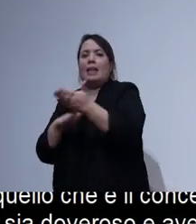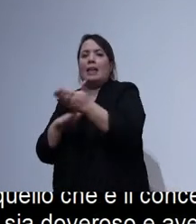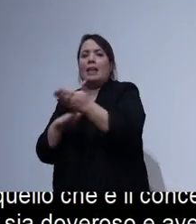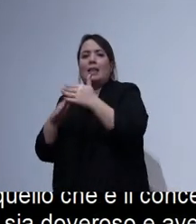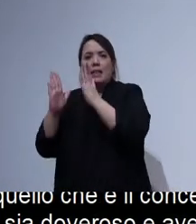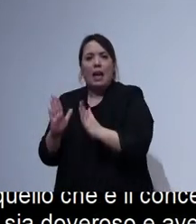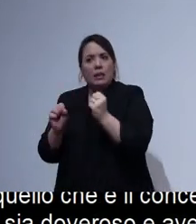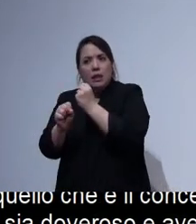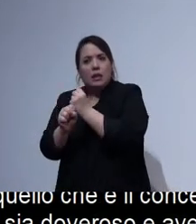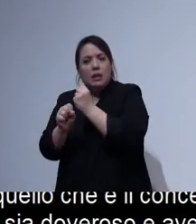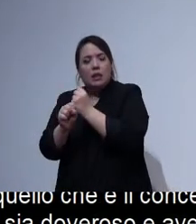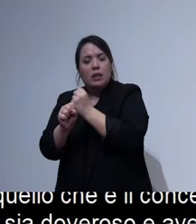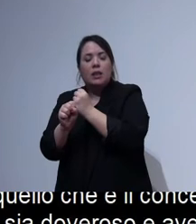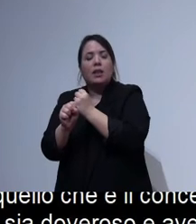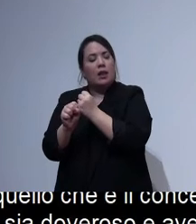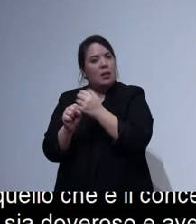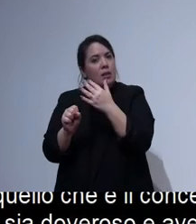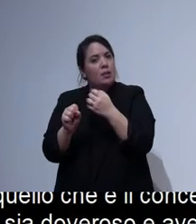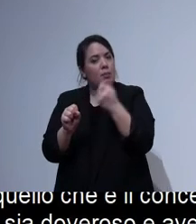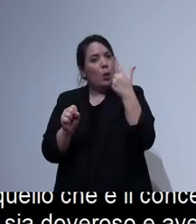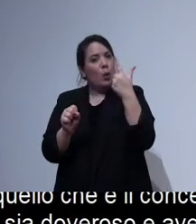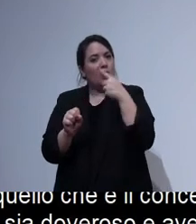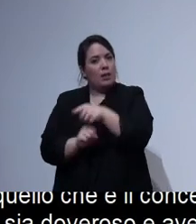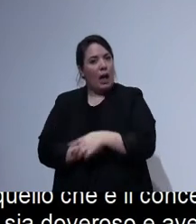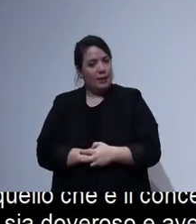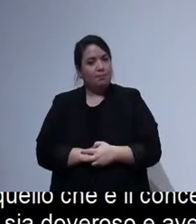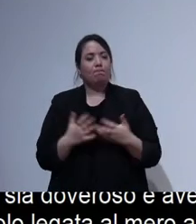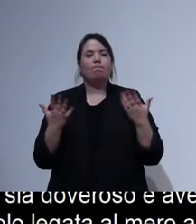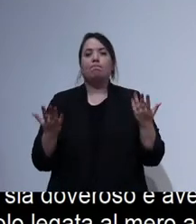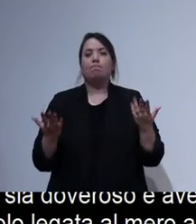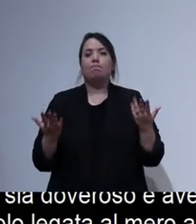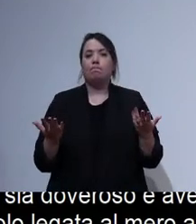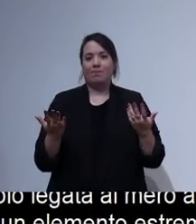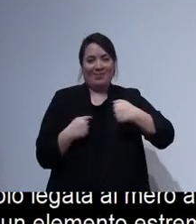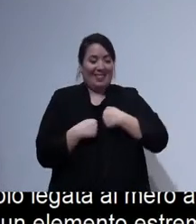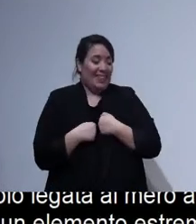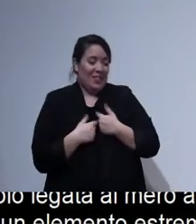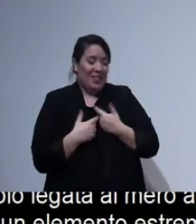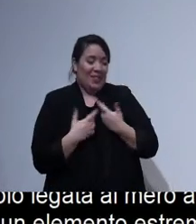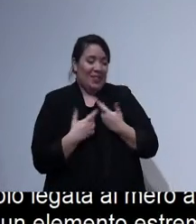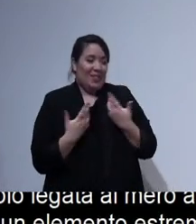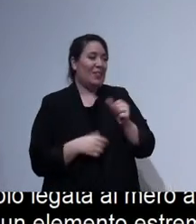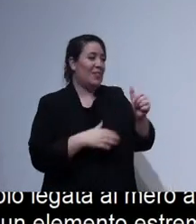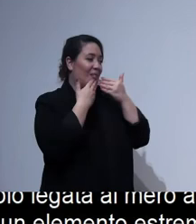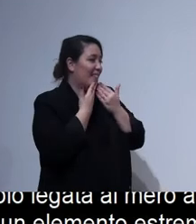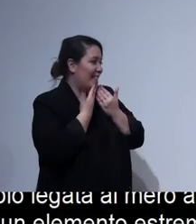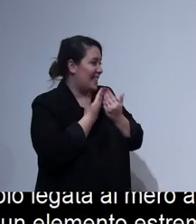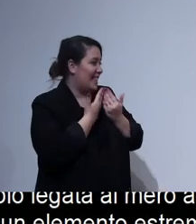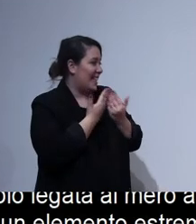un elemento estremamente importante e io non posso che ringraziarvi perché